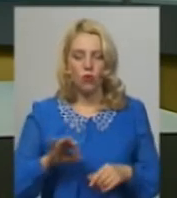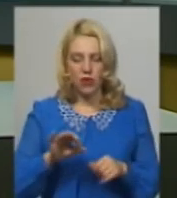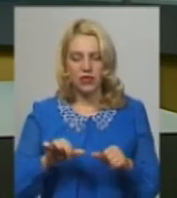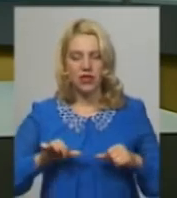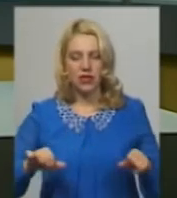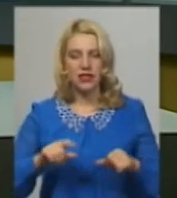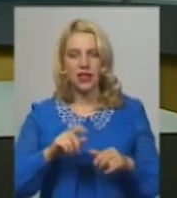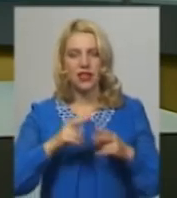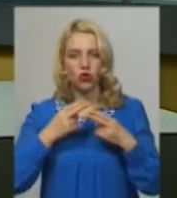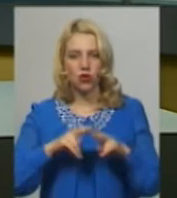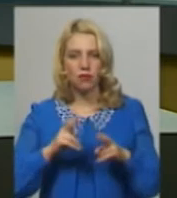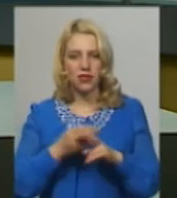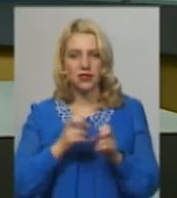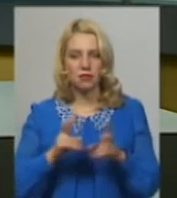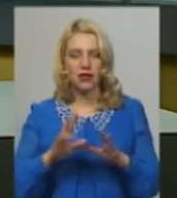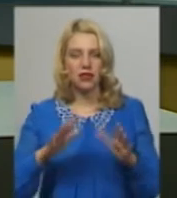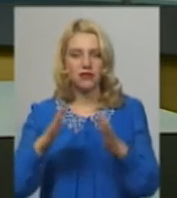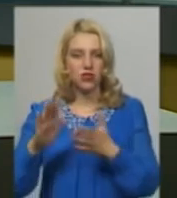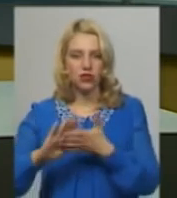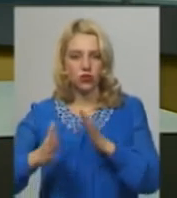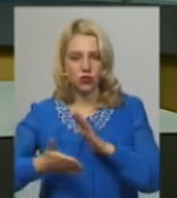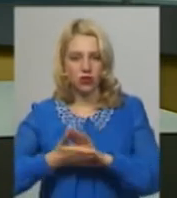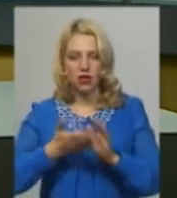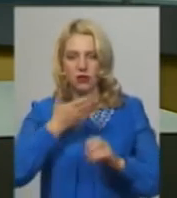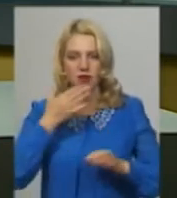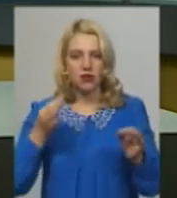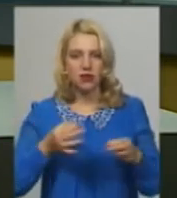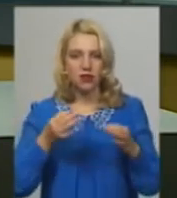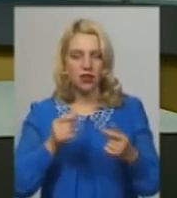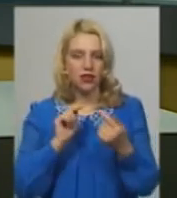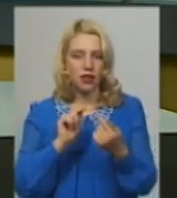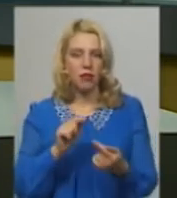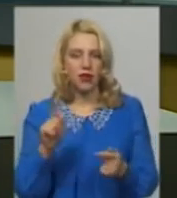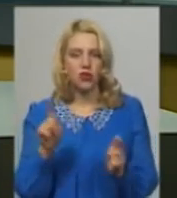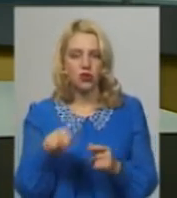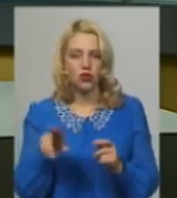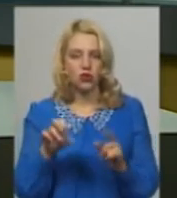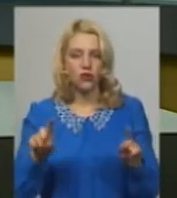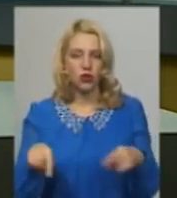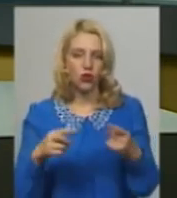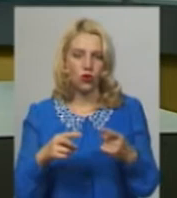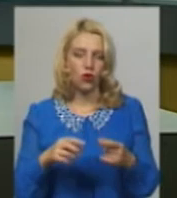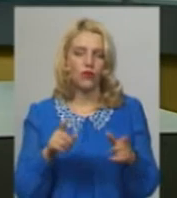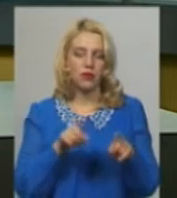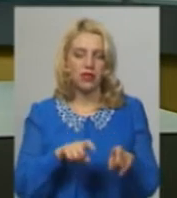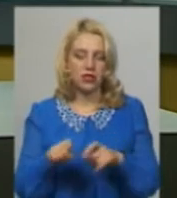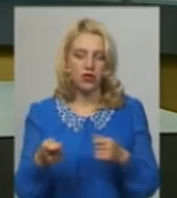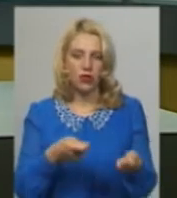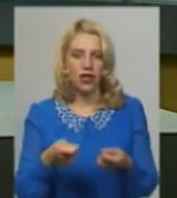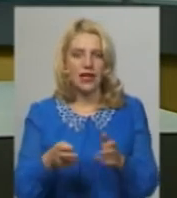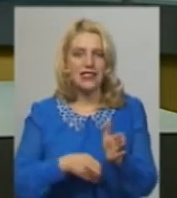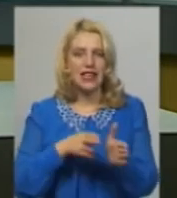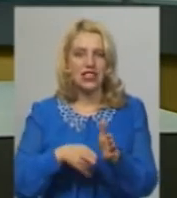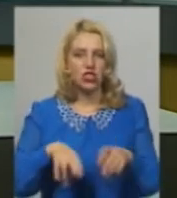техногено-екологічної безпеки та надзвичайних ситуацій не має ніяких заперечень щодо відновлення пасажирських перевезень залізничним